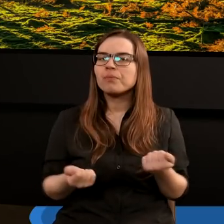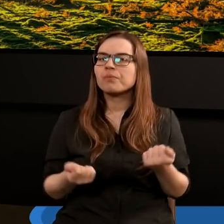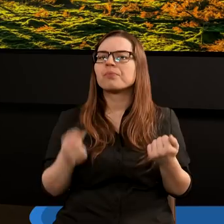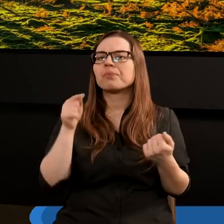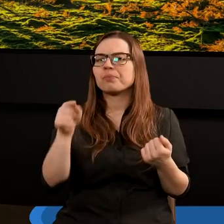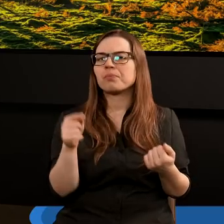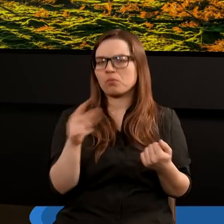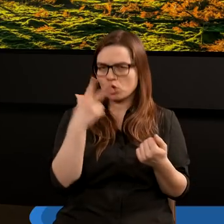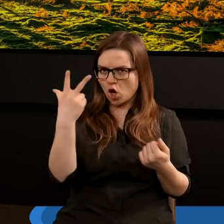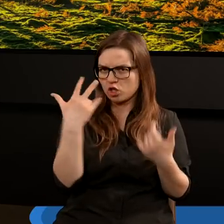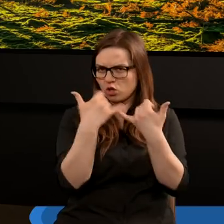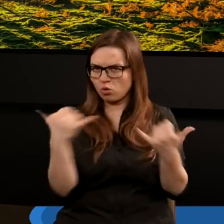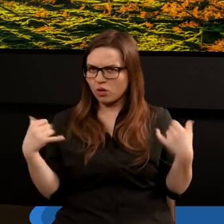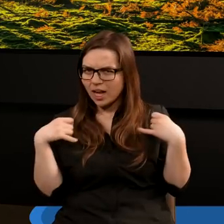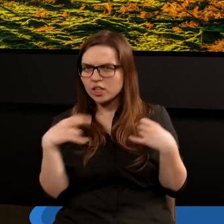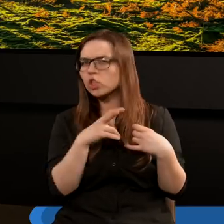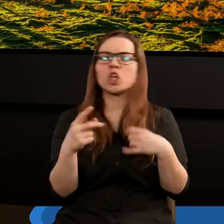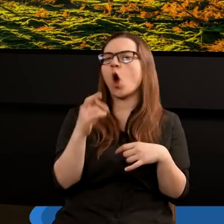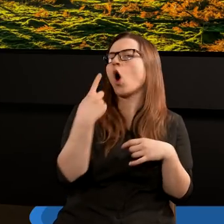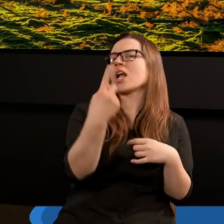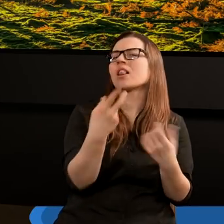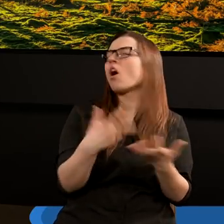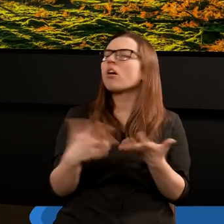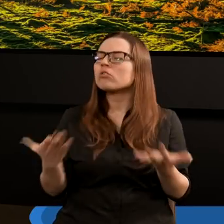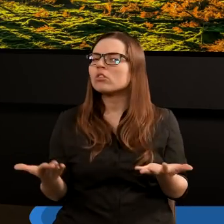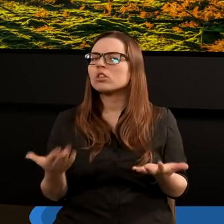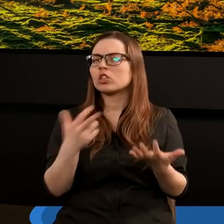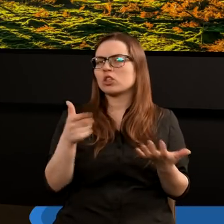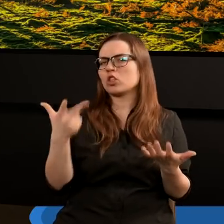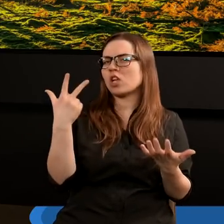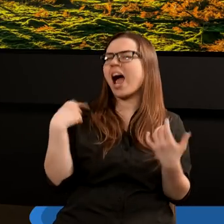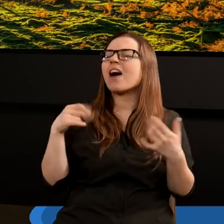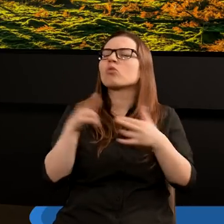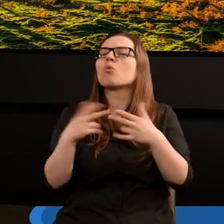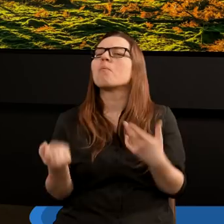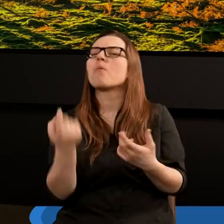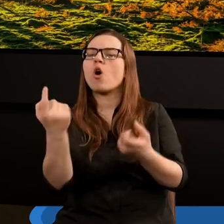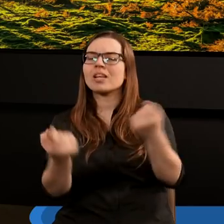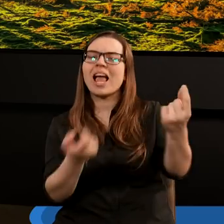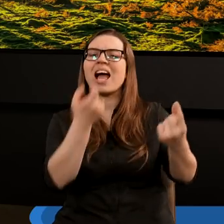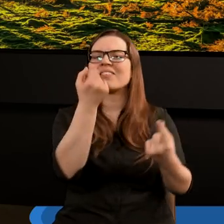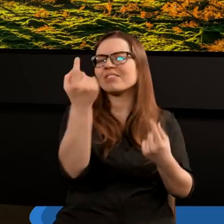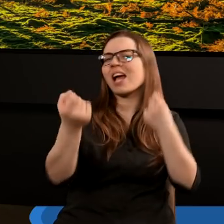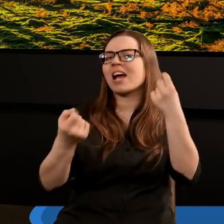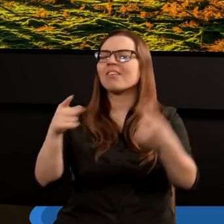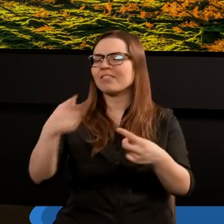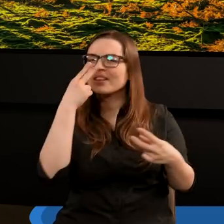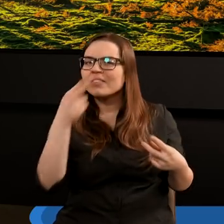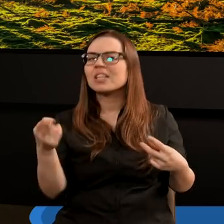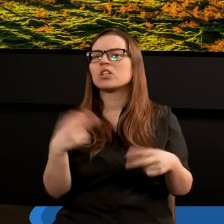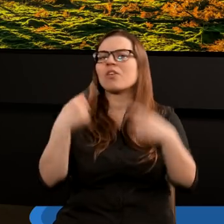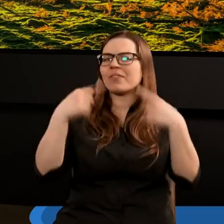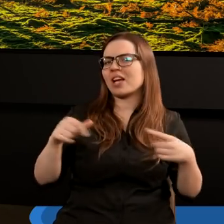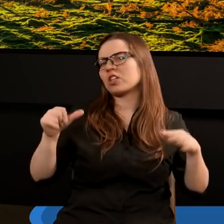Czy chodzi tutaj o trzech różnych aniołów, czy chodzi o jednego anioła? Kim są ci aniołowie, którzy się pojawiają w tej wizji, szczególnie tutaj od